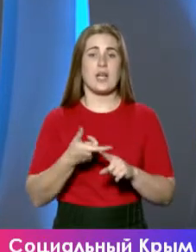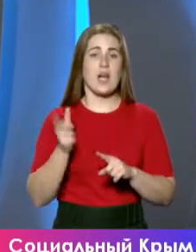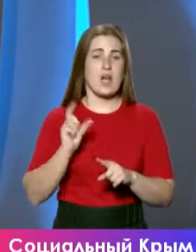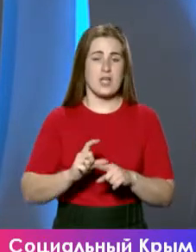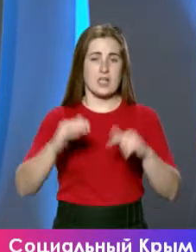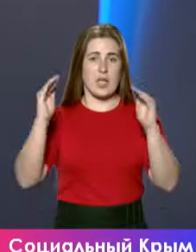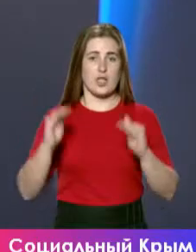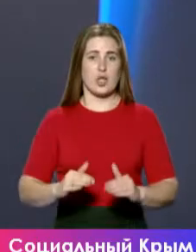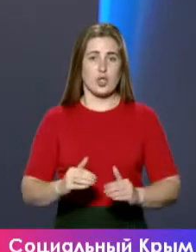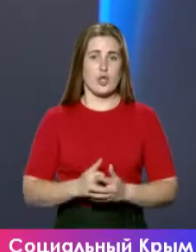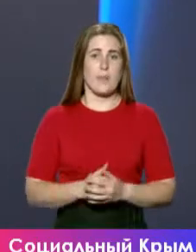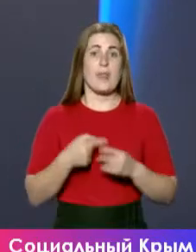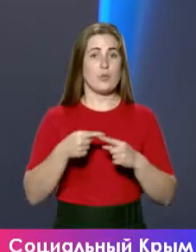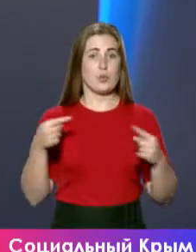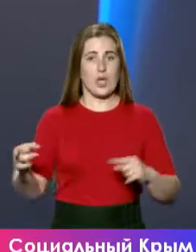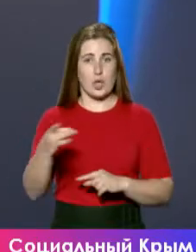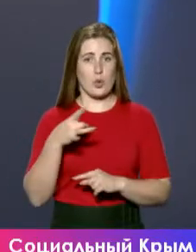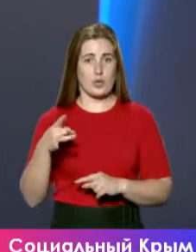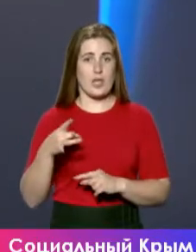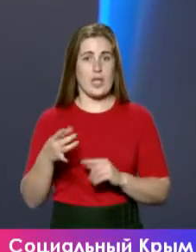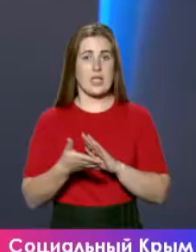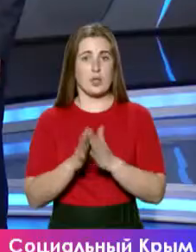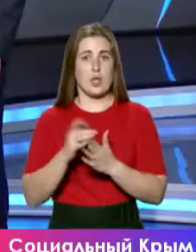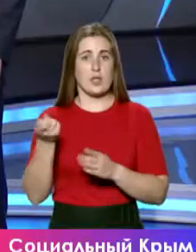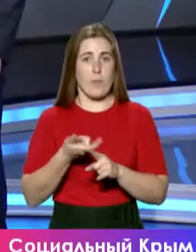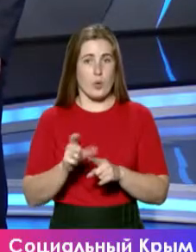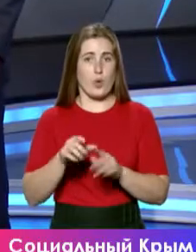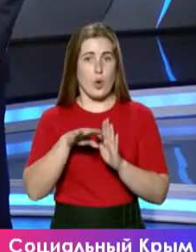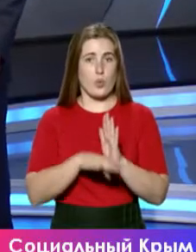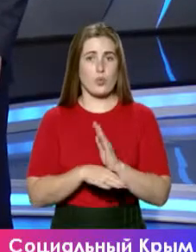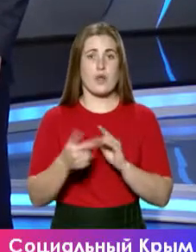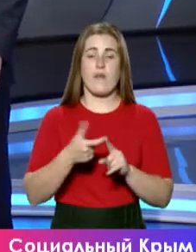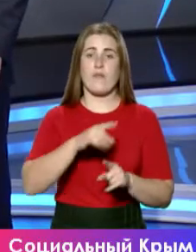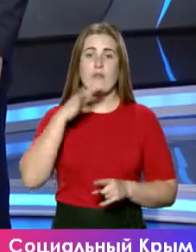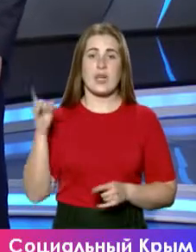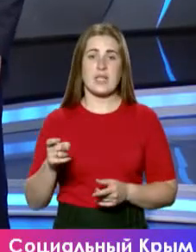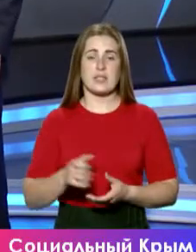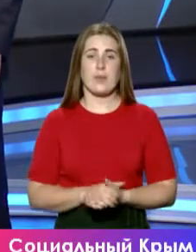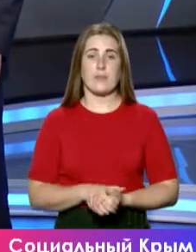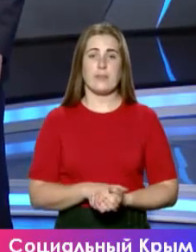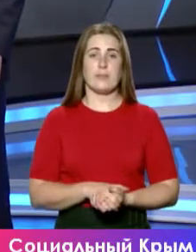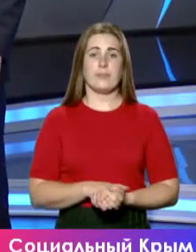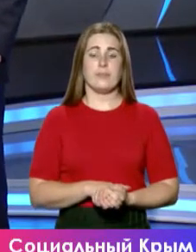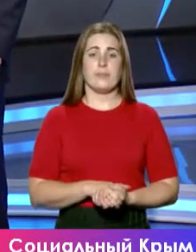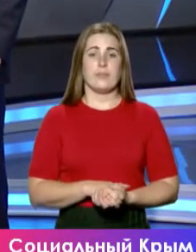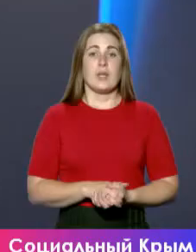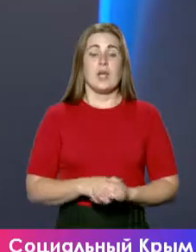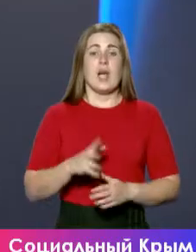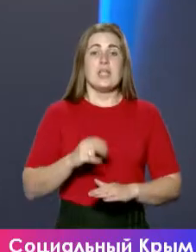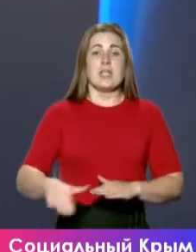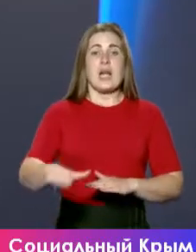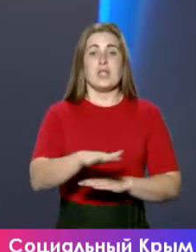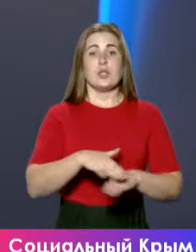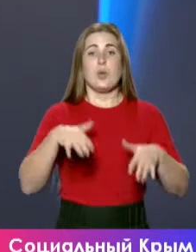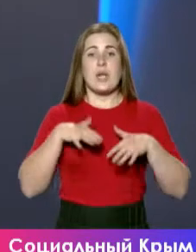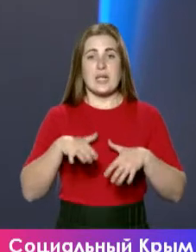значительно ниже. То в других регионах Российской Федерации ситуация много хуже, в В разы, в разы, да. Вот на территории Крыма